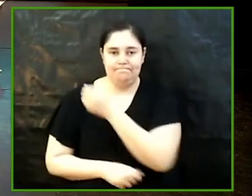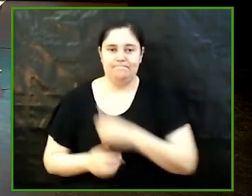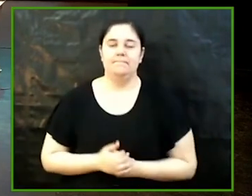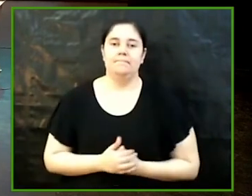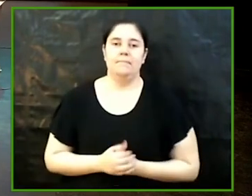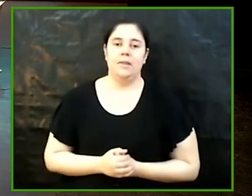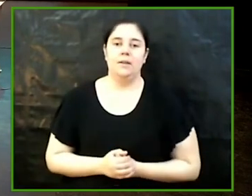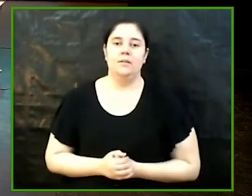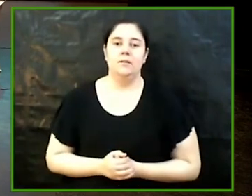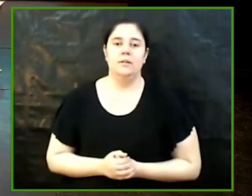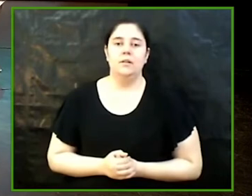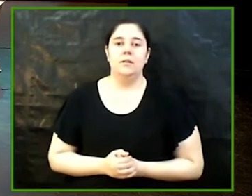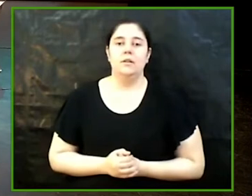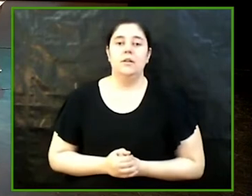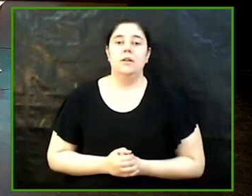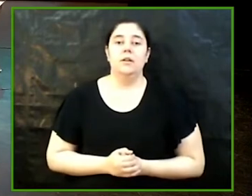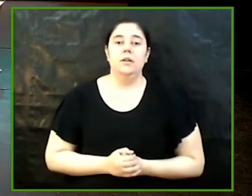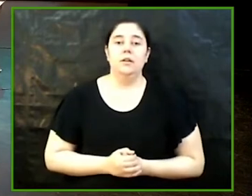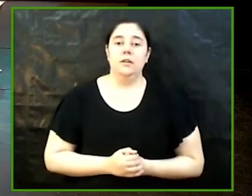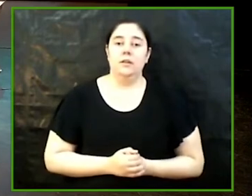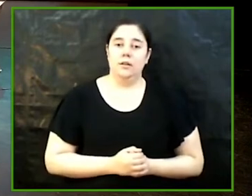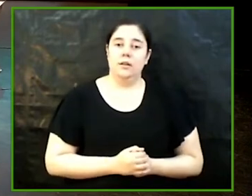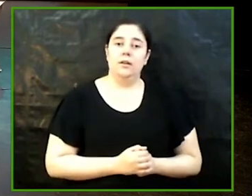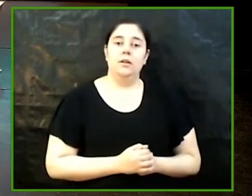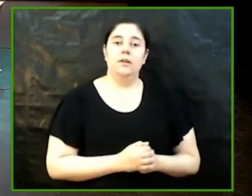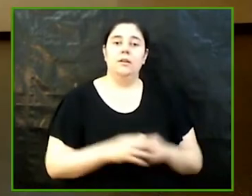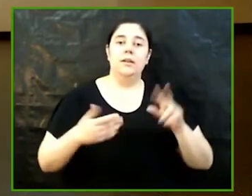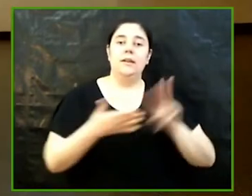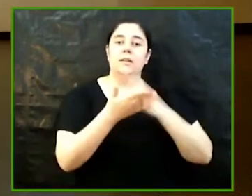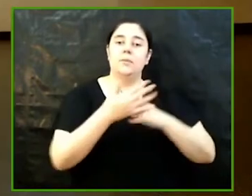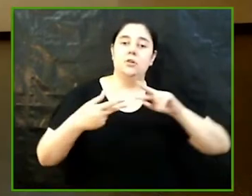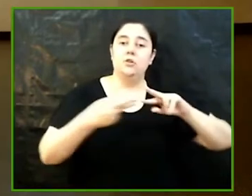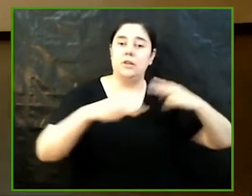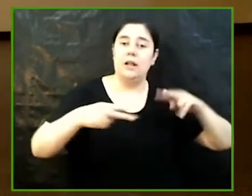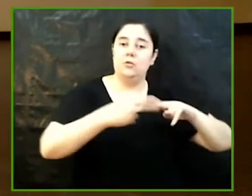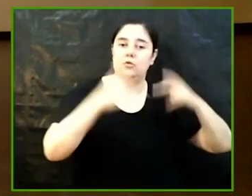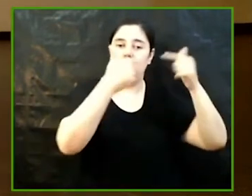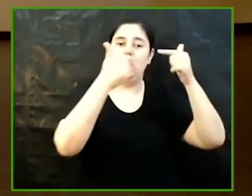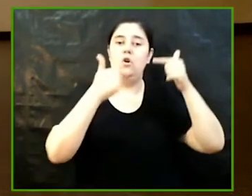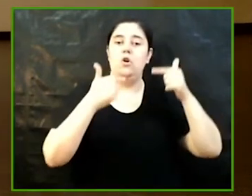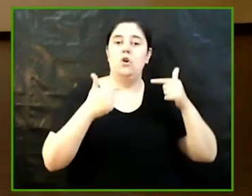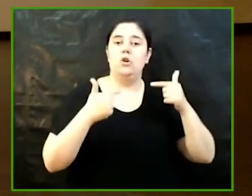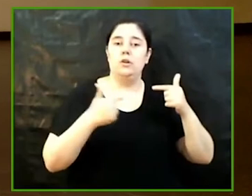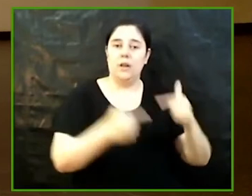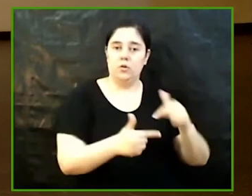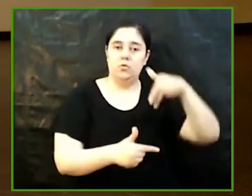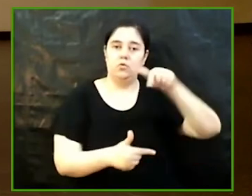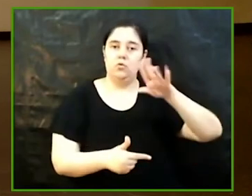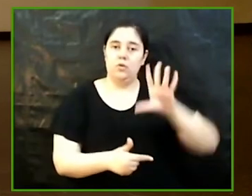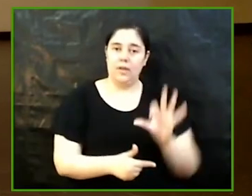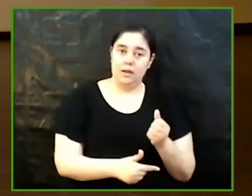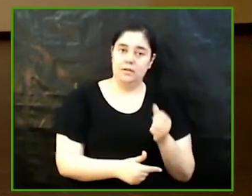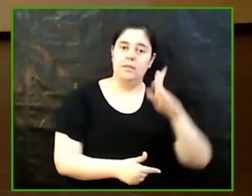Facultat de traducció i interpretació Grau en traducció i interpretació Núria Cimas Pita